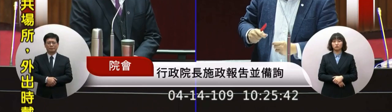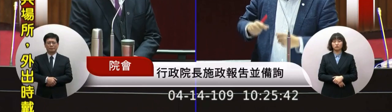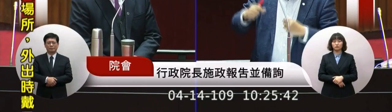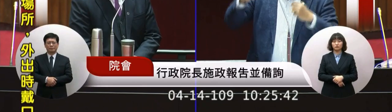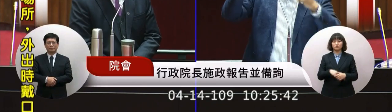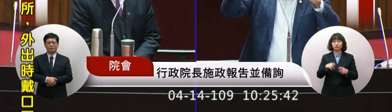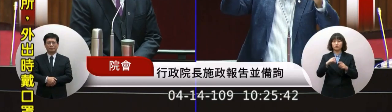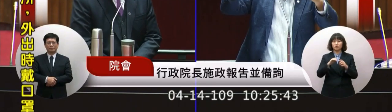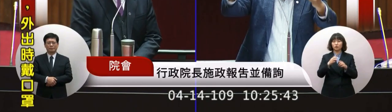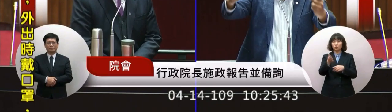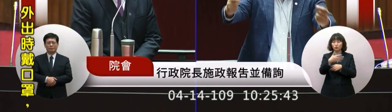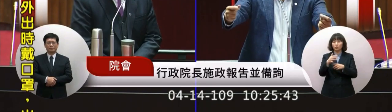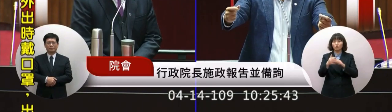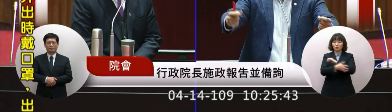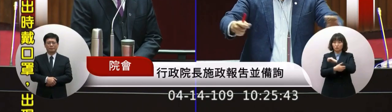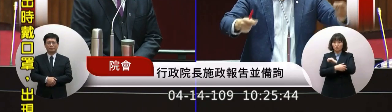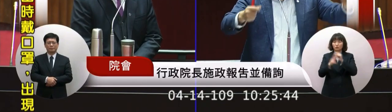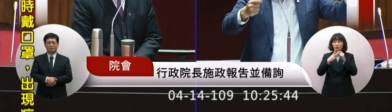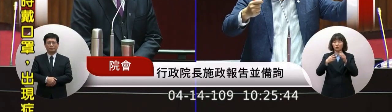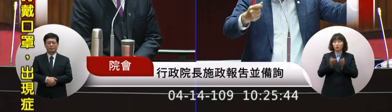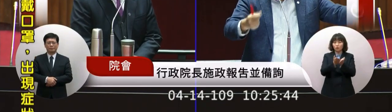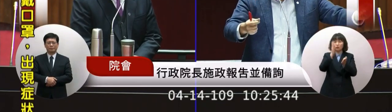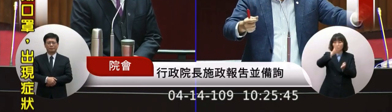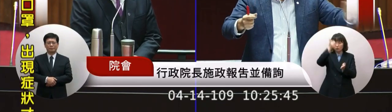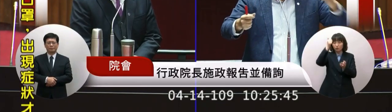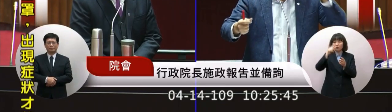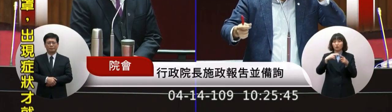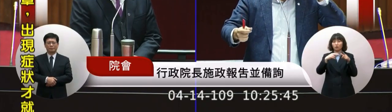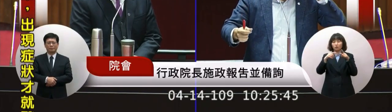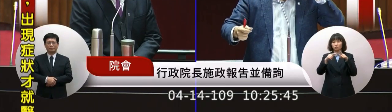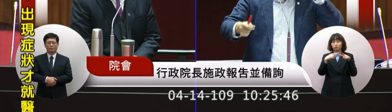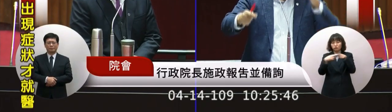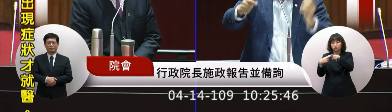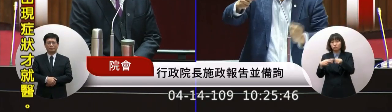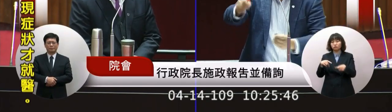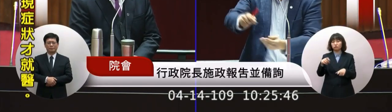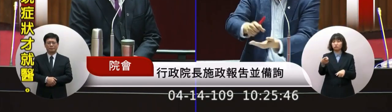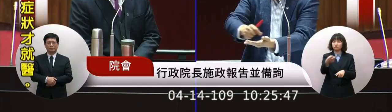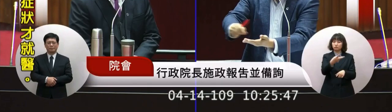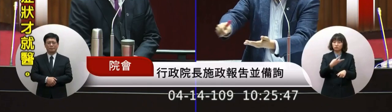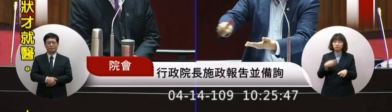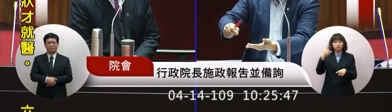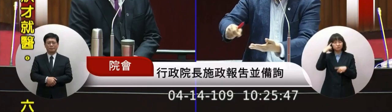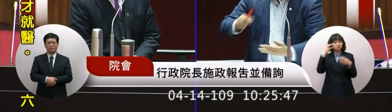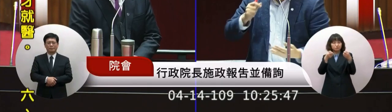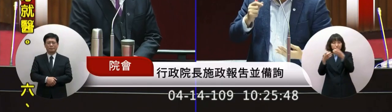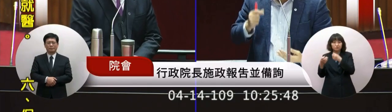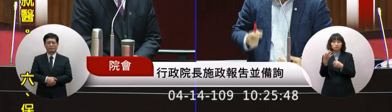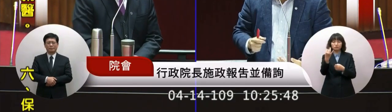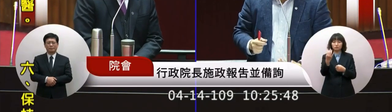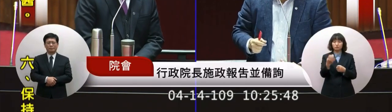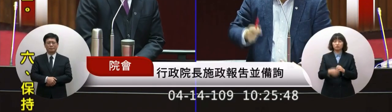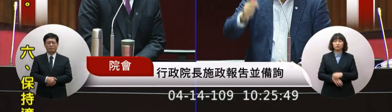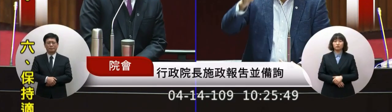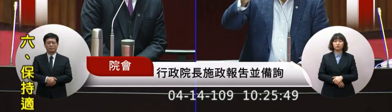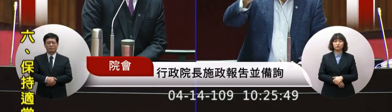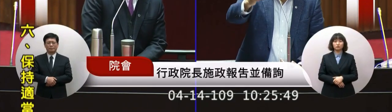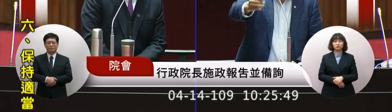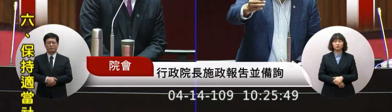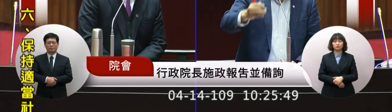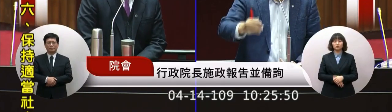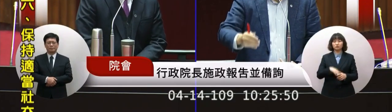那漁工跟傳統或者跟種植他們就開始說要錢多少但是呢